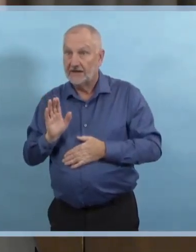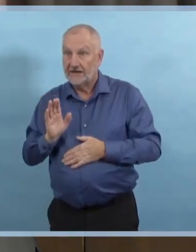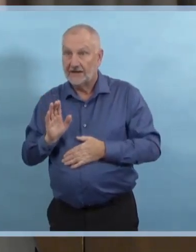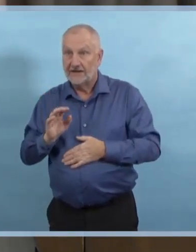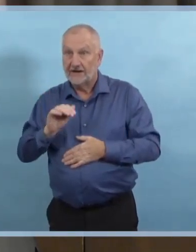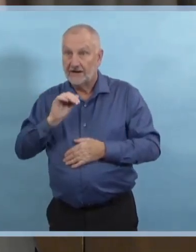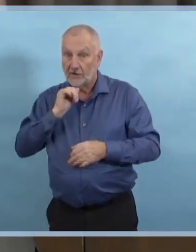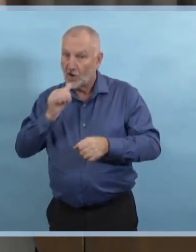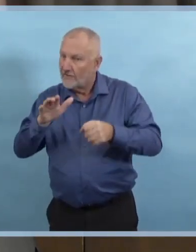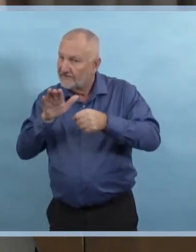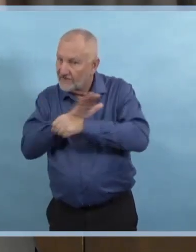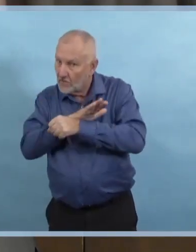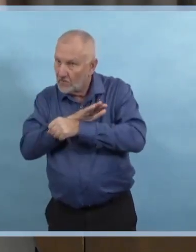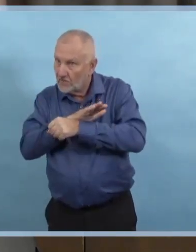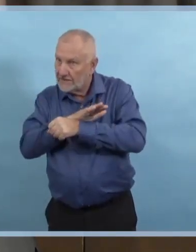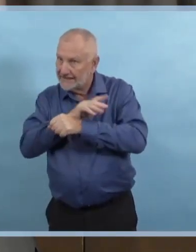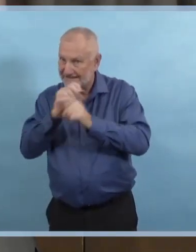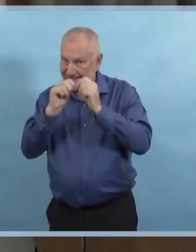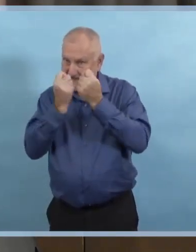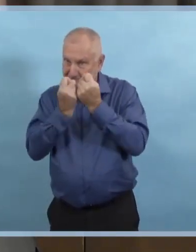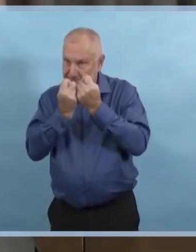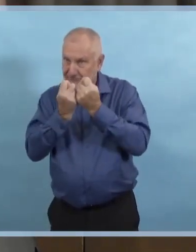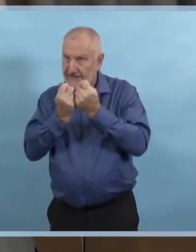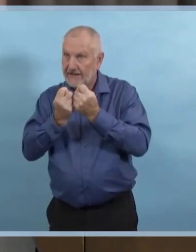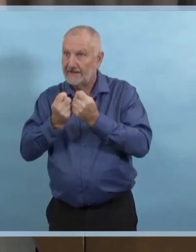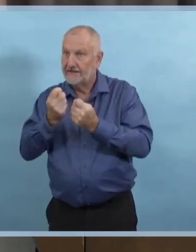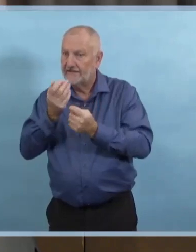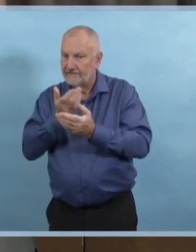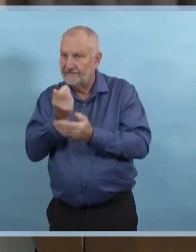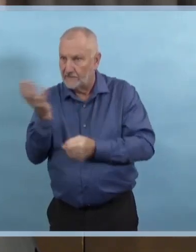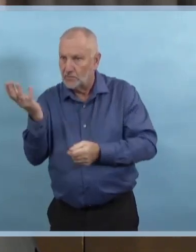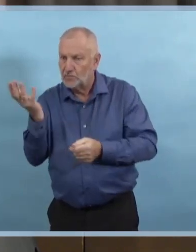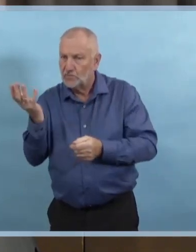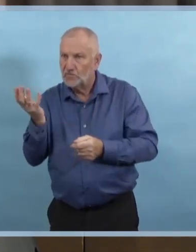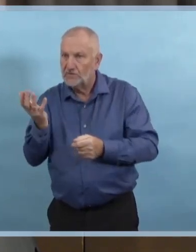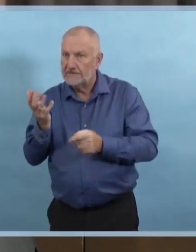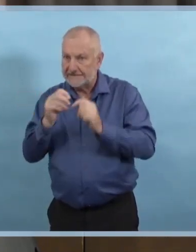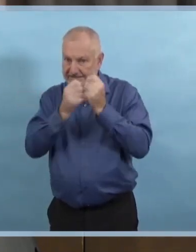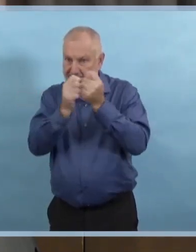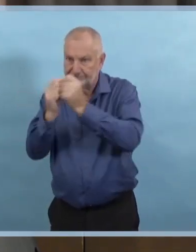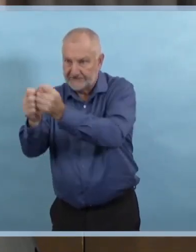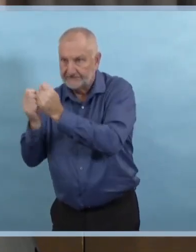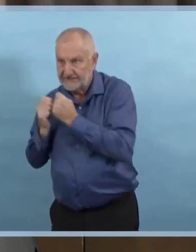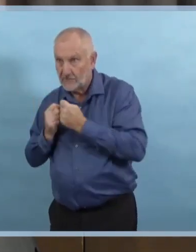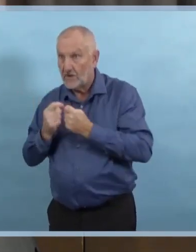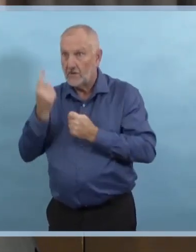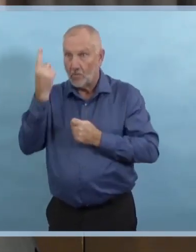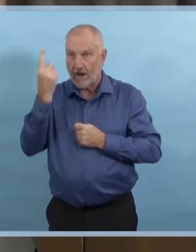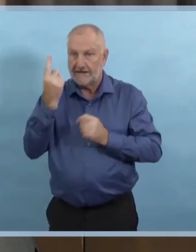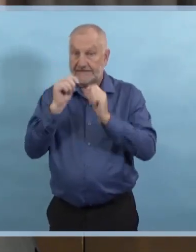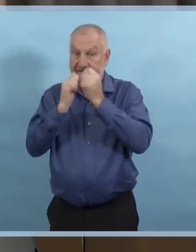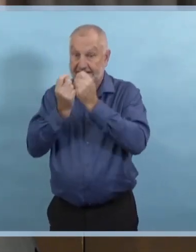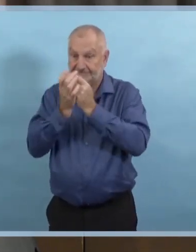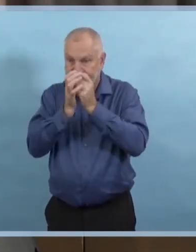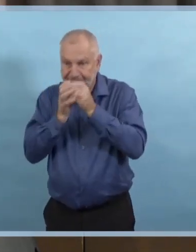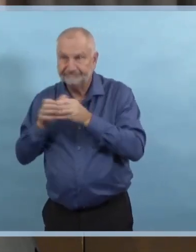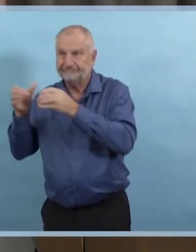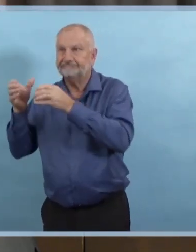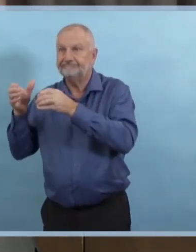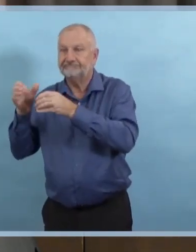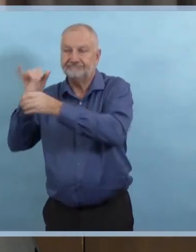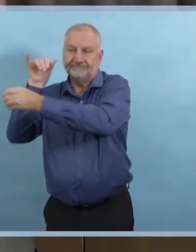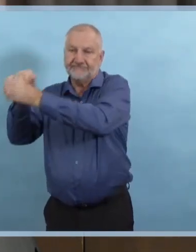Donc, l'impact, c'est qu'on va essayer de remplir les postes et de recombler l'équipe.